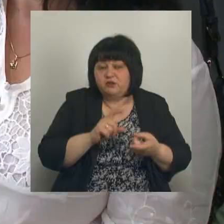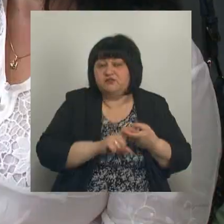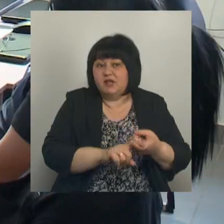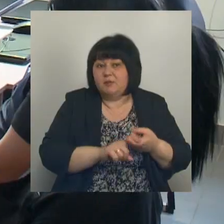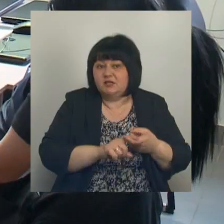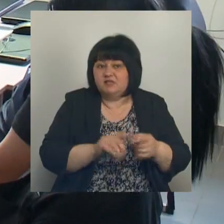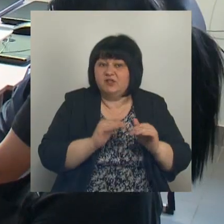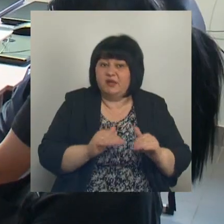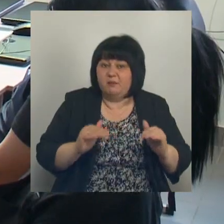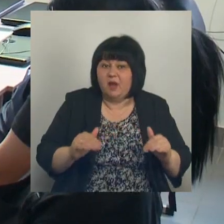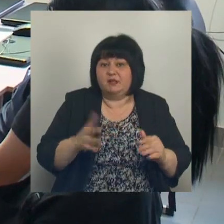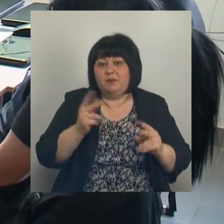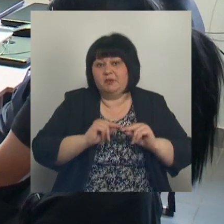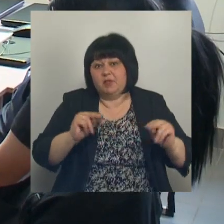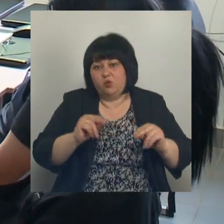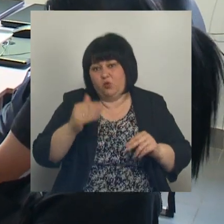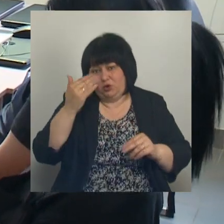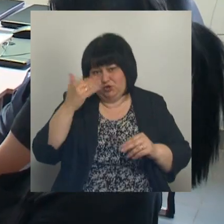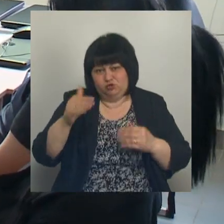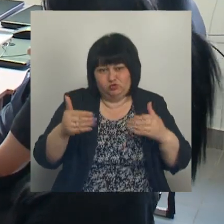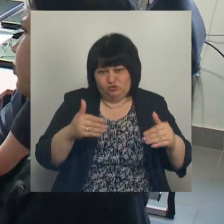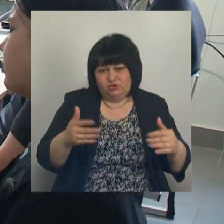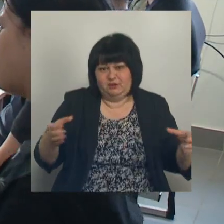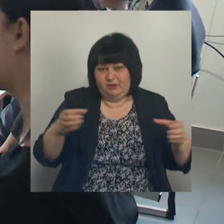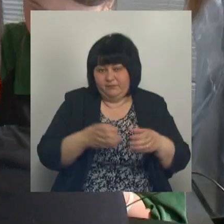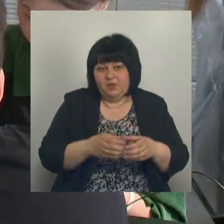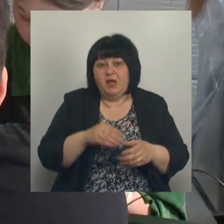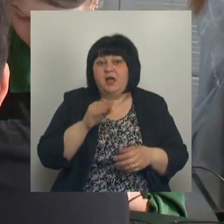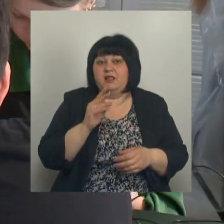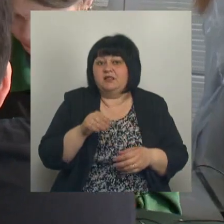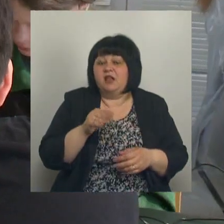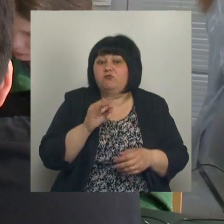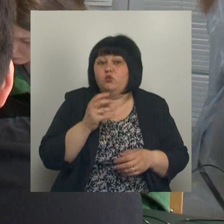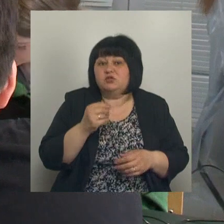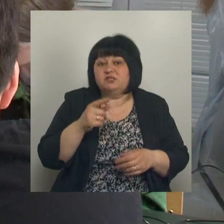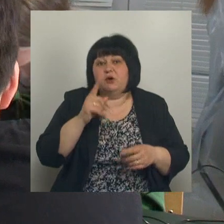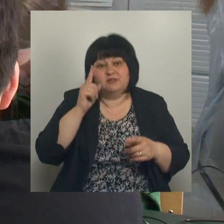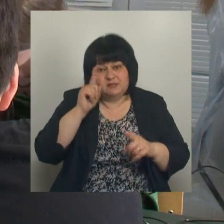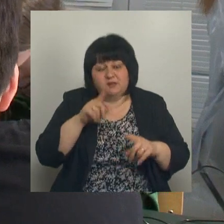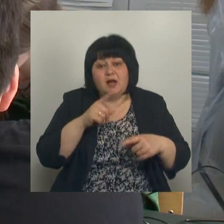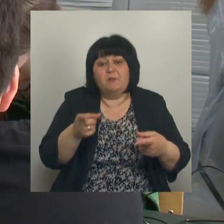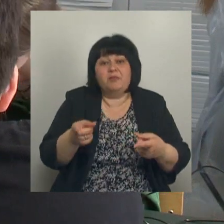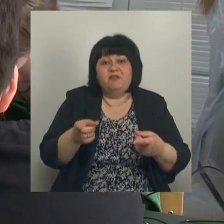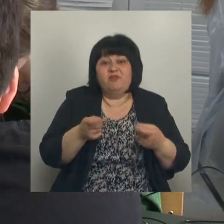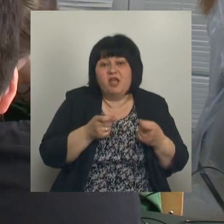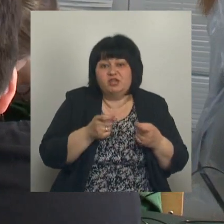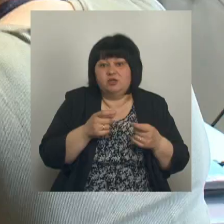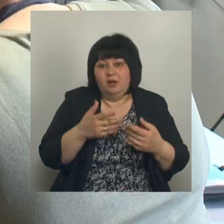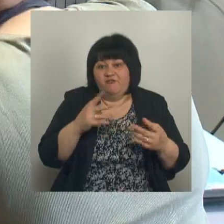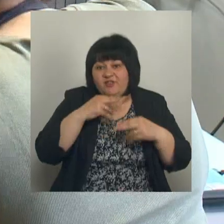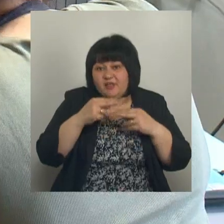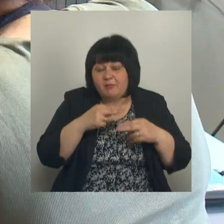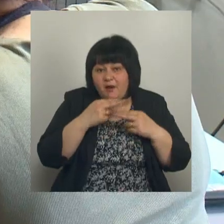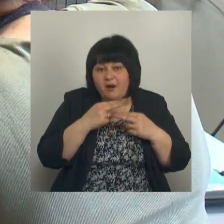не из своего учреждения. Наталья Фурсова точно знает, как привлечь внимание аудитории. Будущих специалистов погрузила в тему занятия с